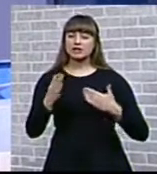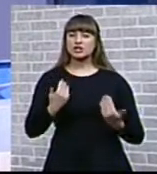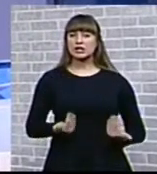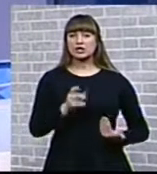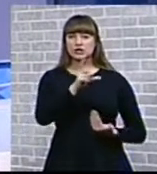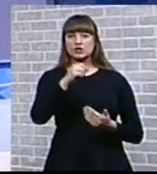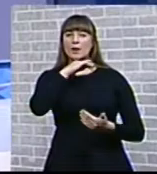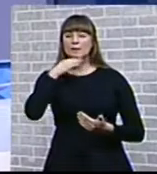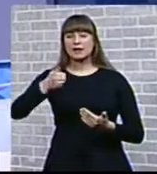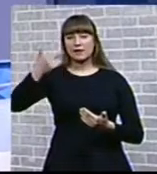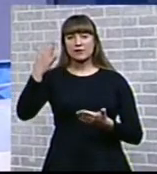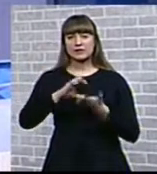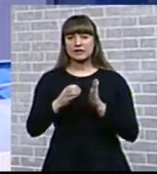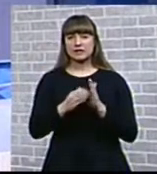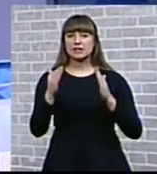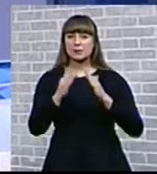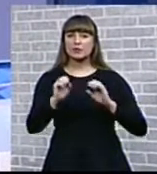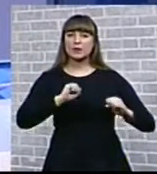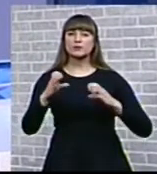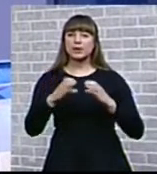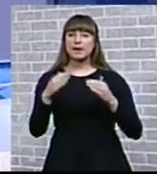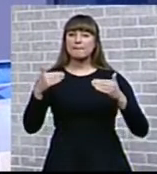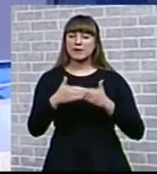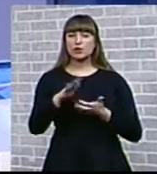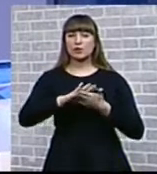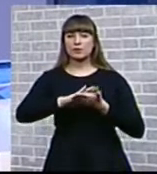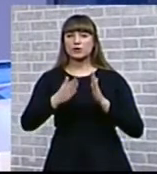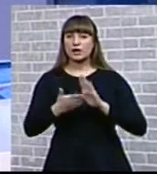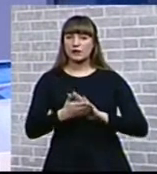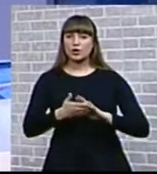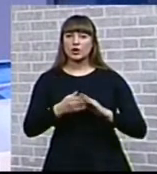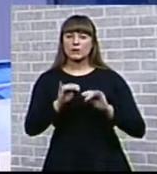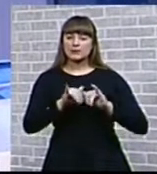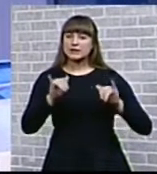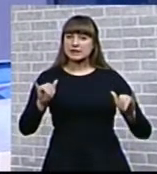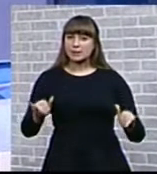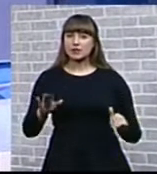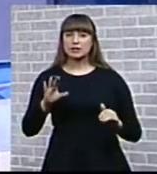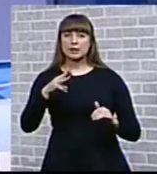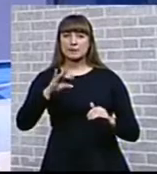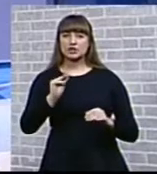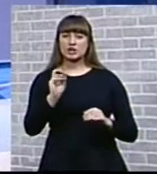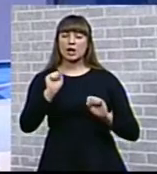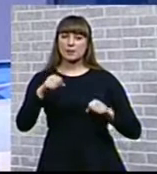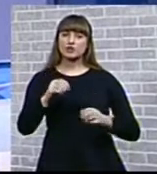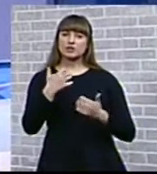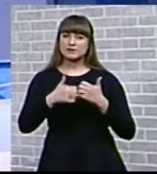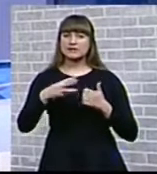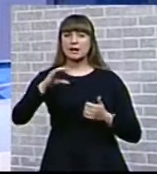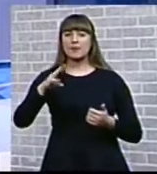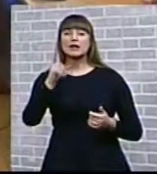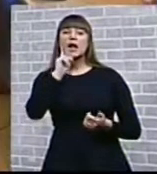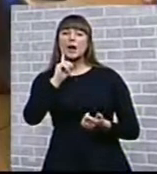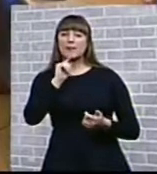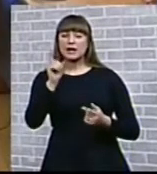многоквартирных домов и управляющих компаний по новой форме договора, разработанной Минжи-КХ, можно будет в середине марта. А